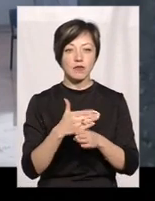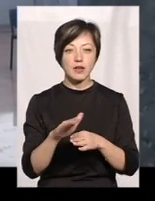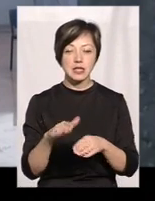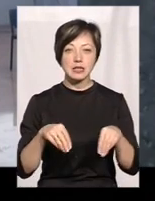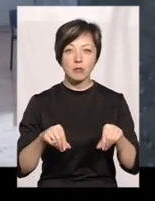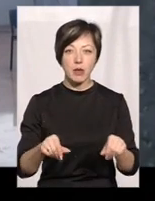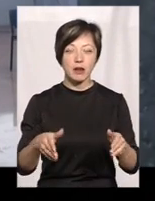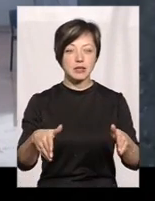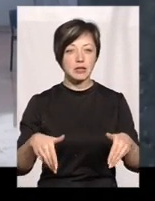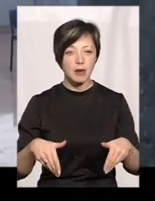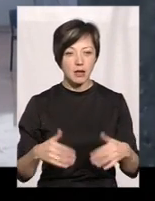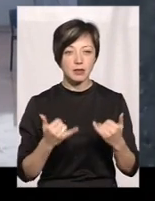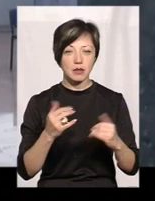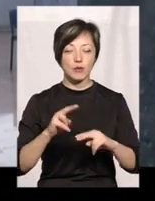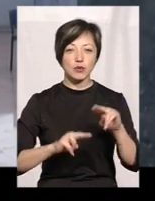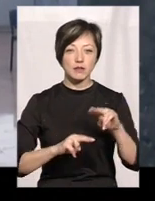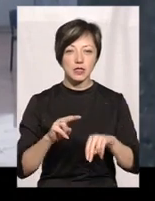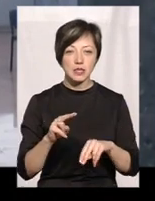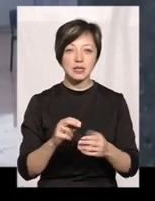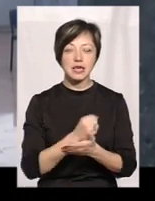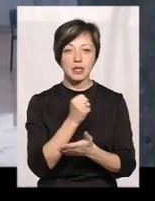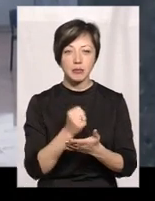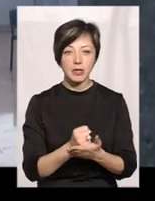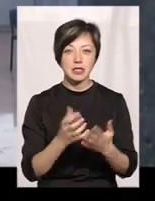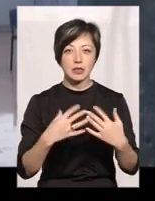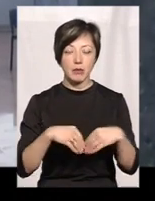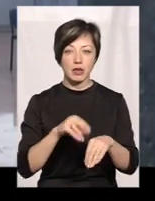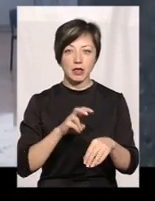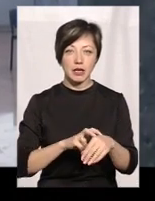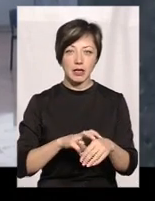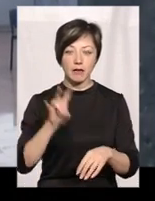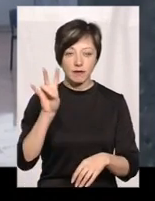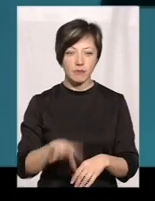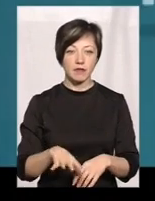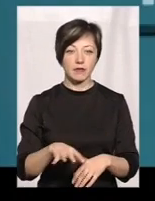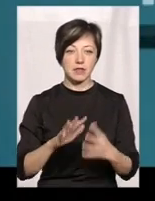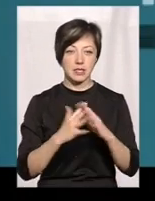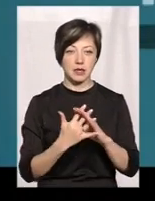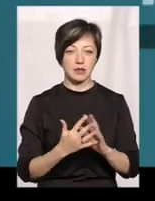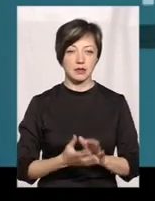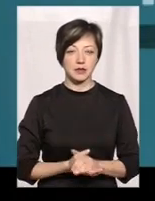якоїсь земельної ділянки на будівництво, закріпити сімейного лікаря на селі.